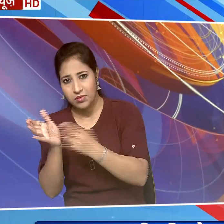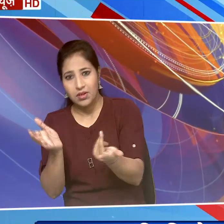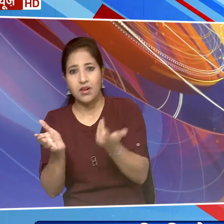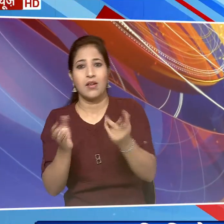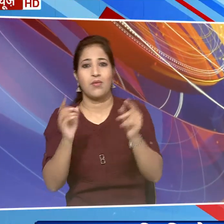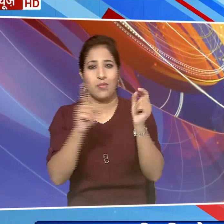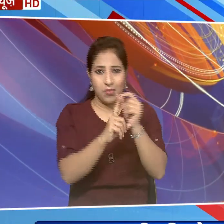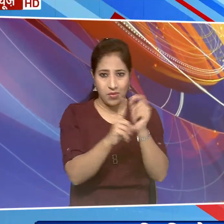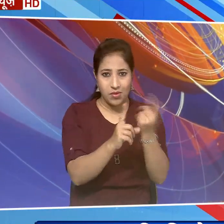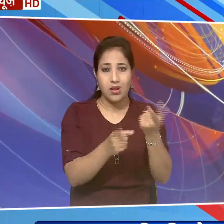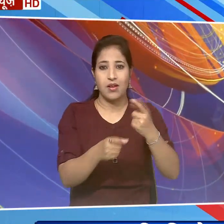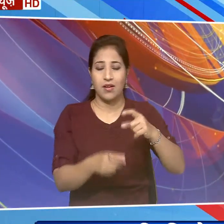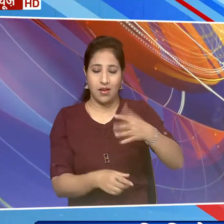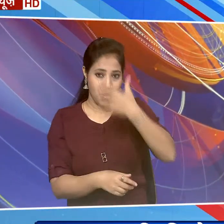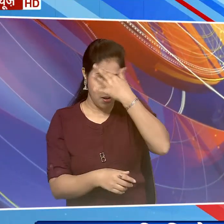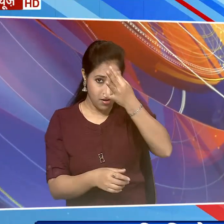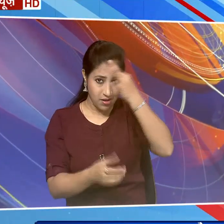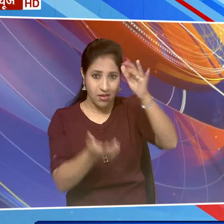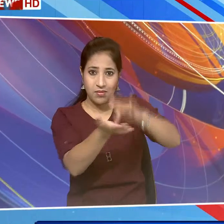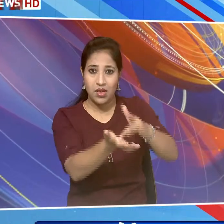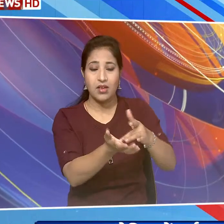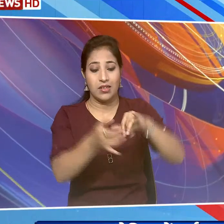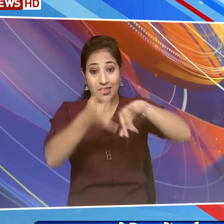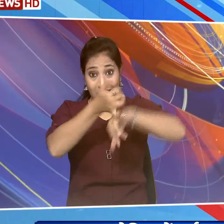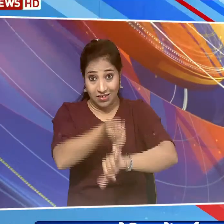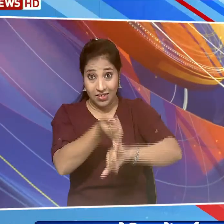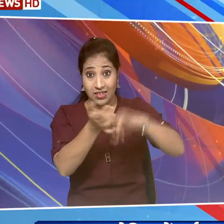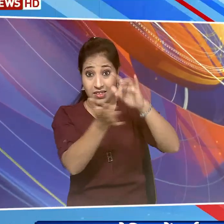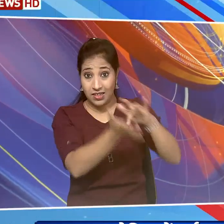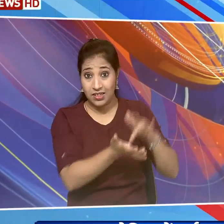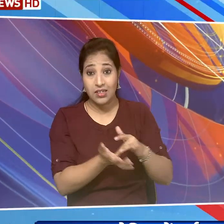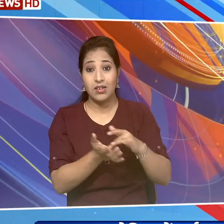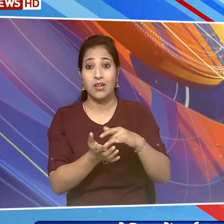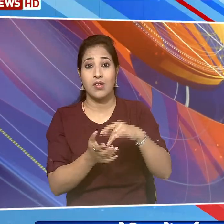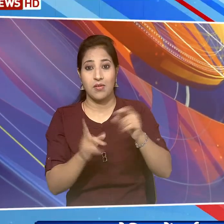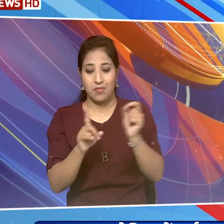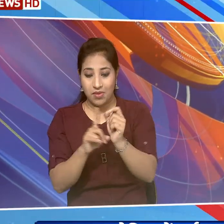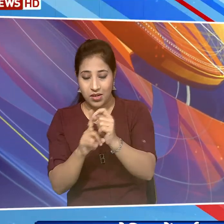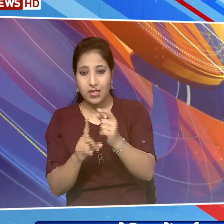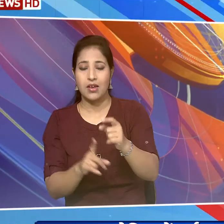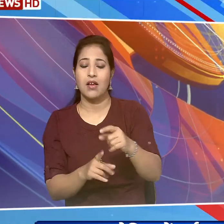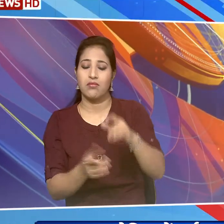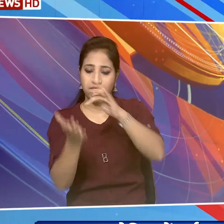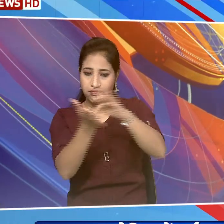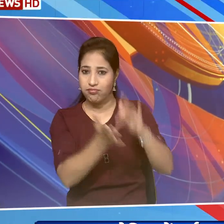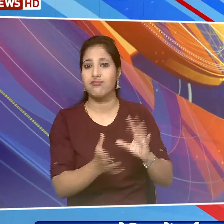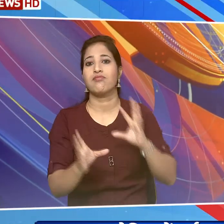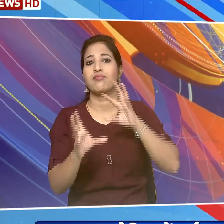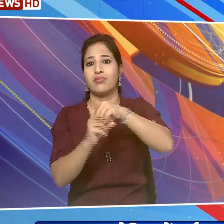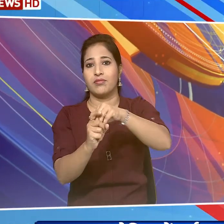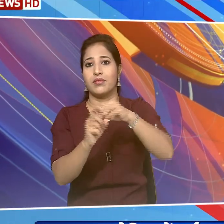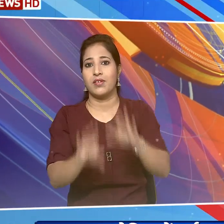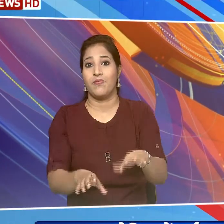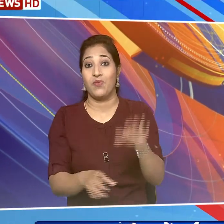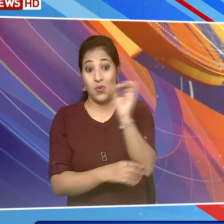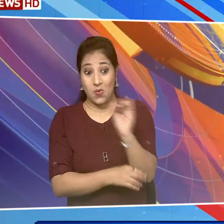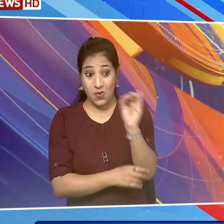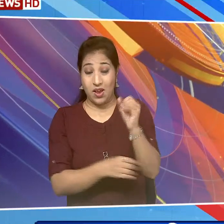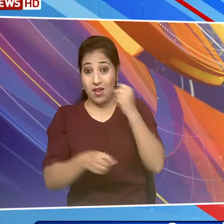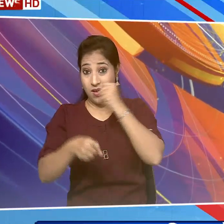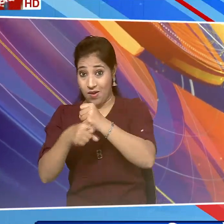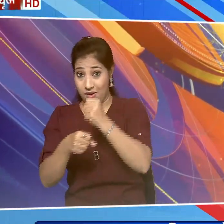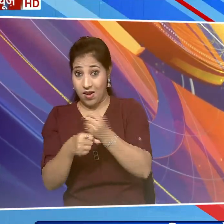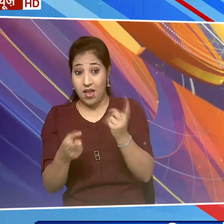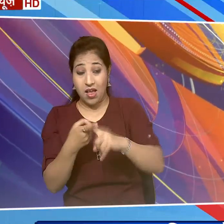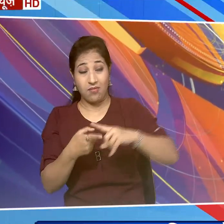पोरबंदर, गांधी नगर, सिलवासा और पनजी शामिल है ओडिशा सरकार ने